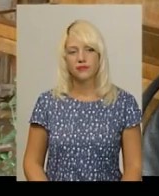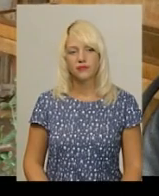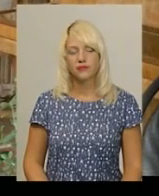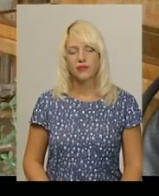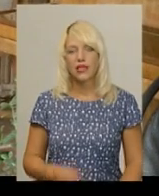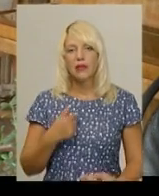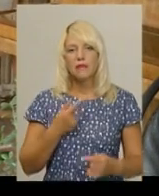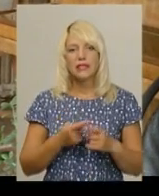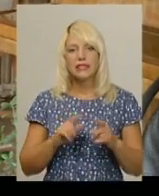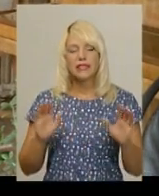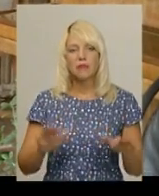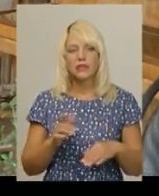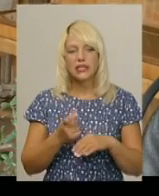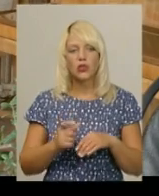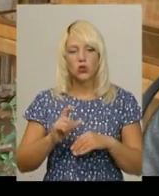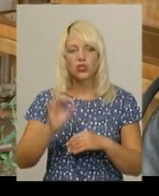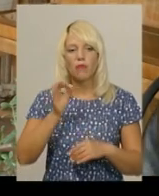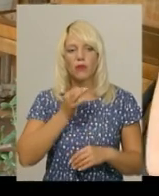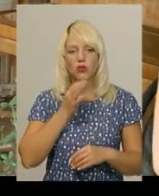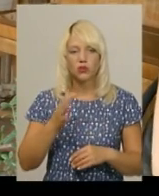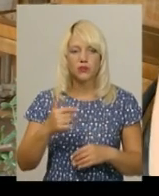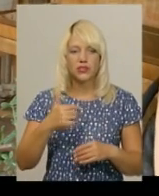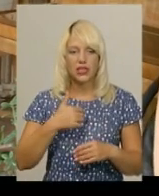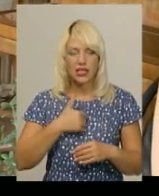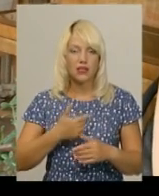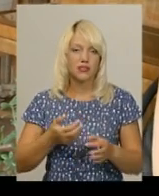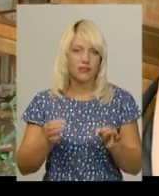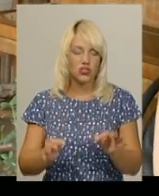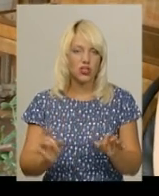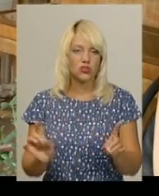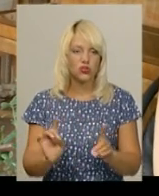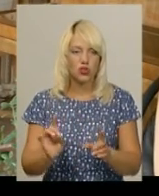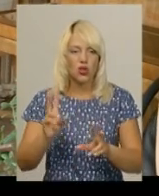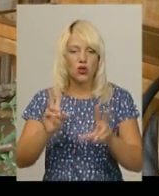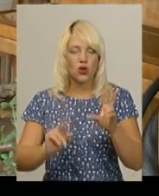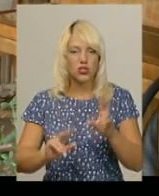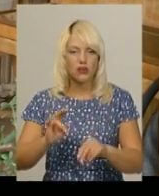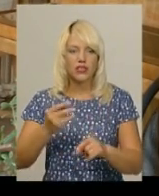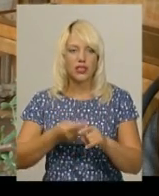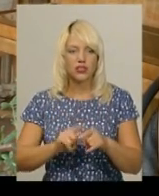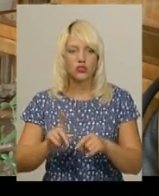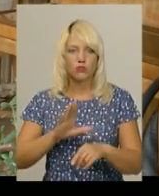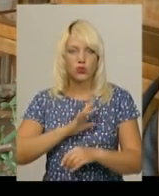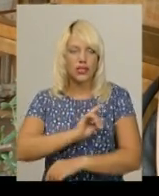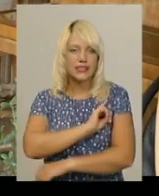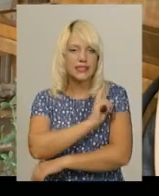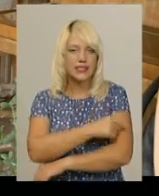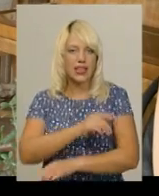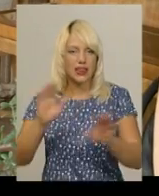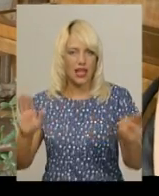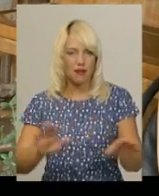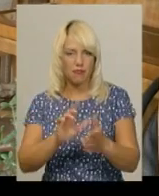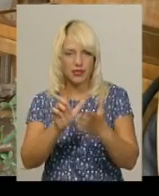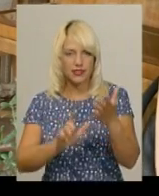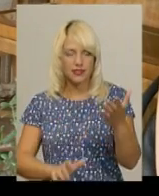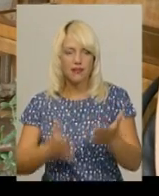Мені ця пісня дуже подобається, і я, звичайно, розраховувала на те, щоб вона була сильна, тому що я вважаю,